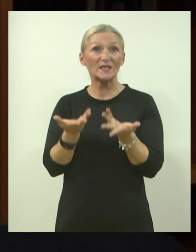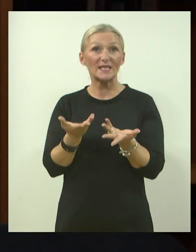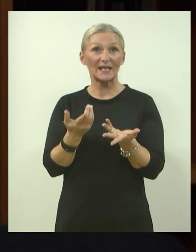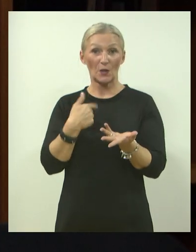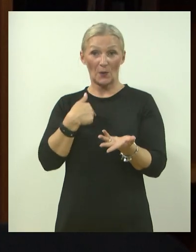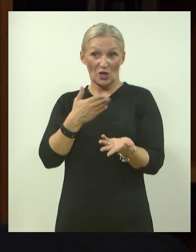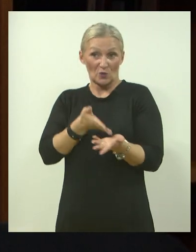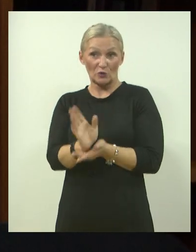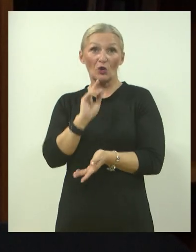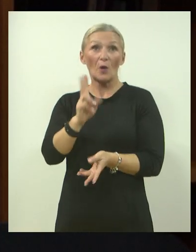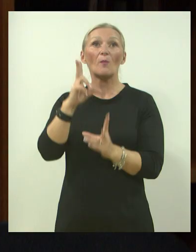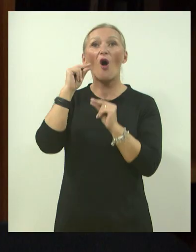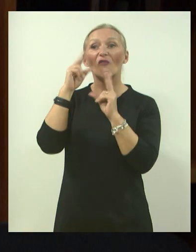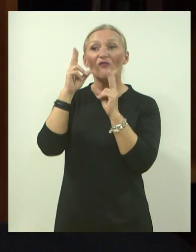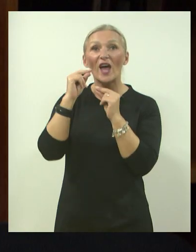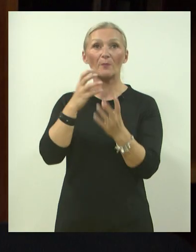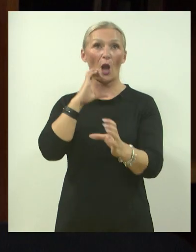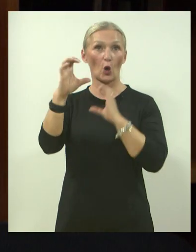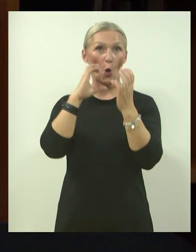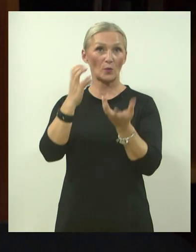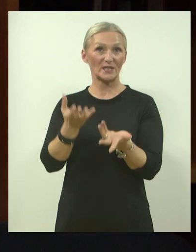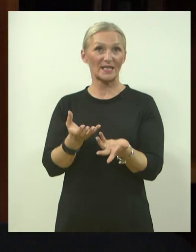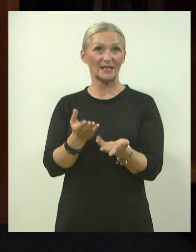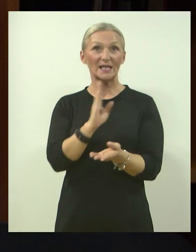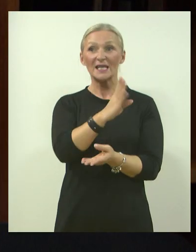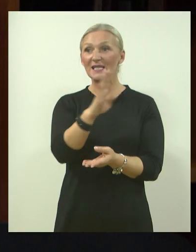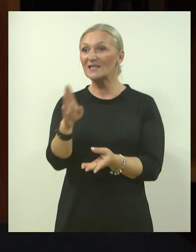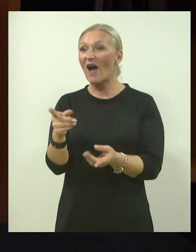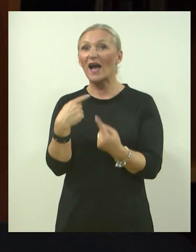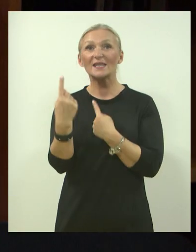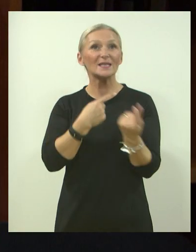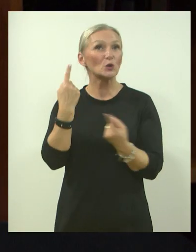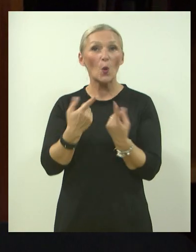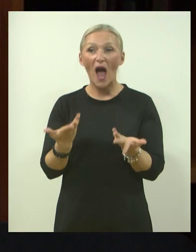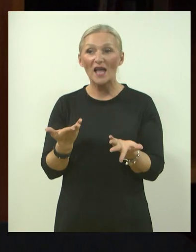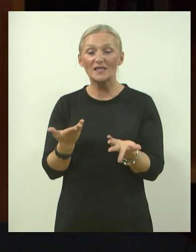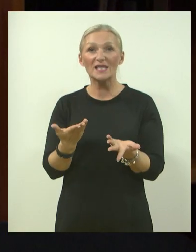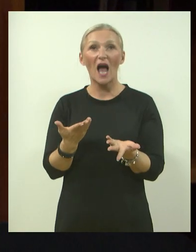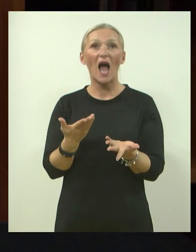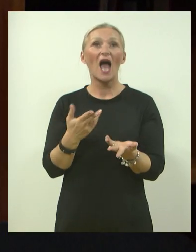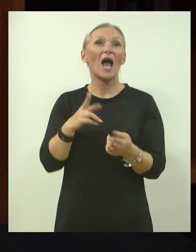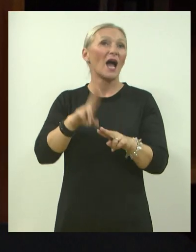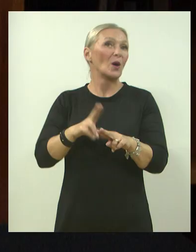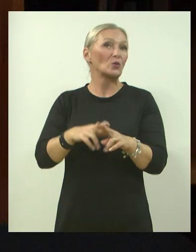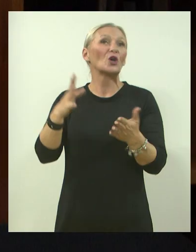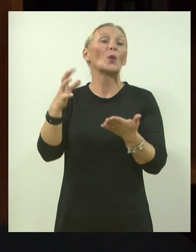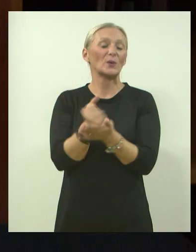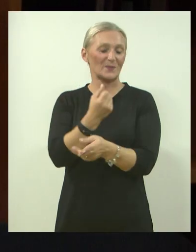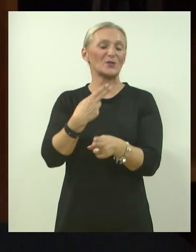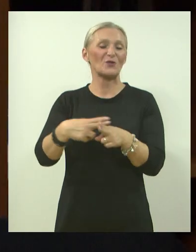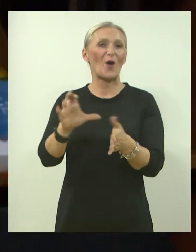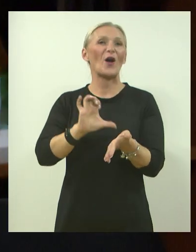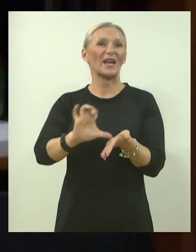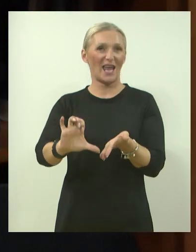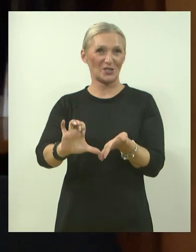slučaju moramo verbalno komunicirati. I svaka situacija će se onda i uspješno riješiti.